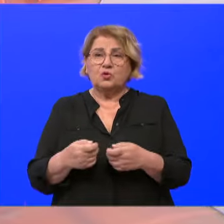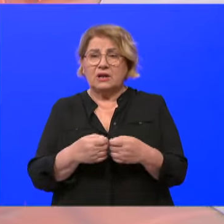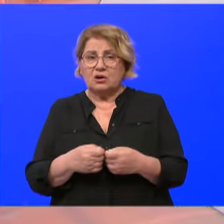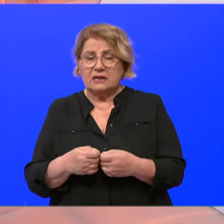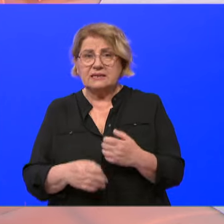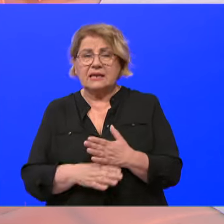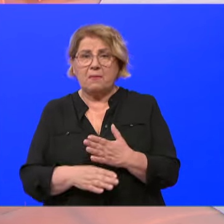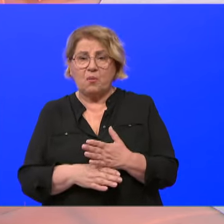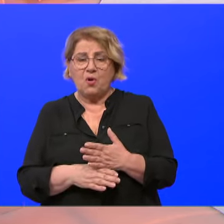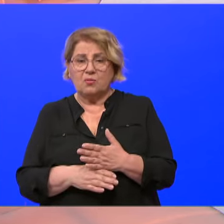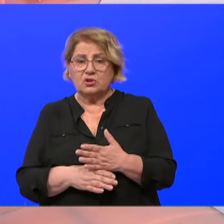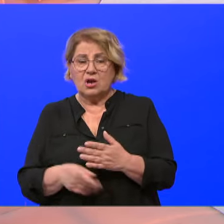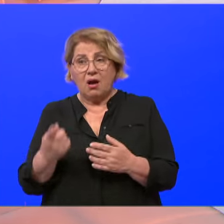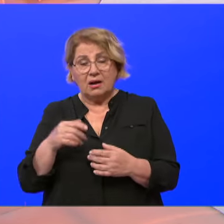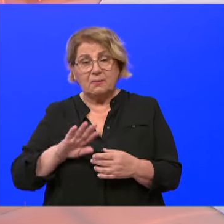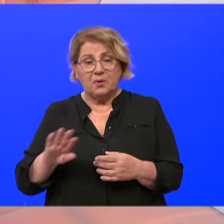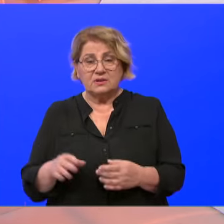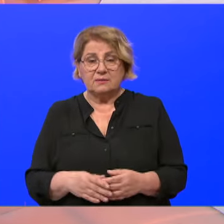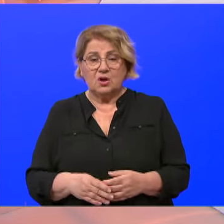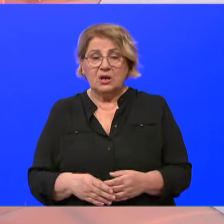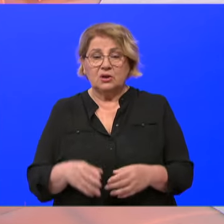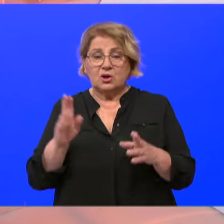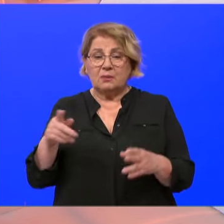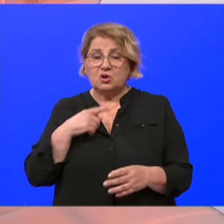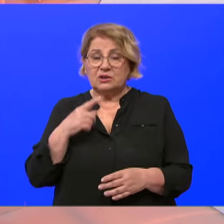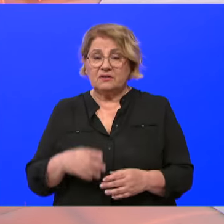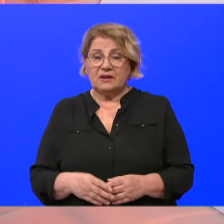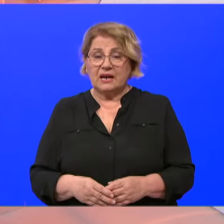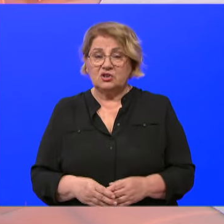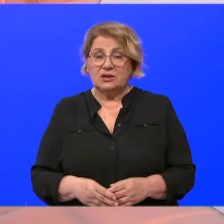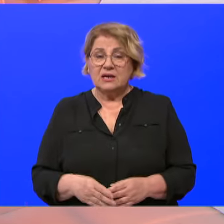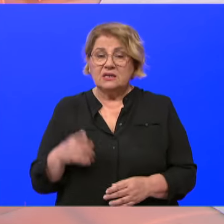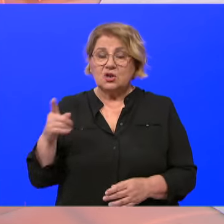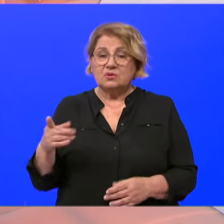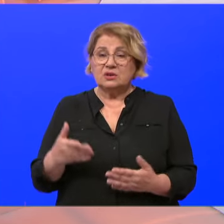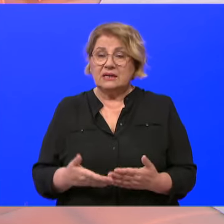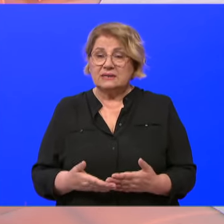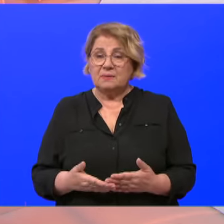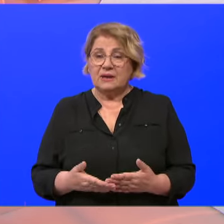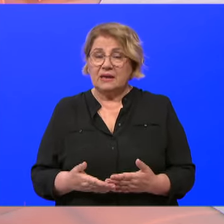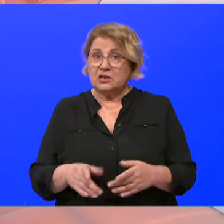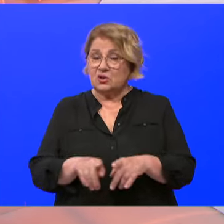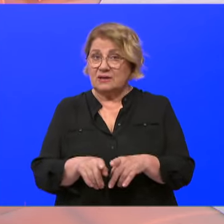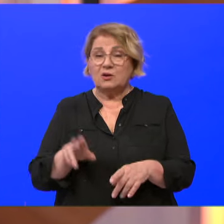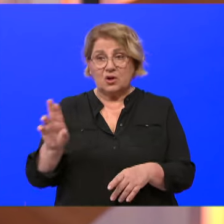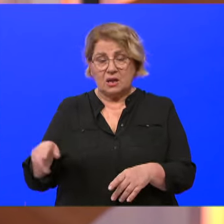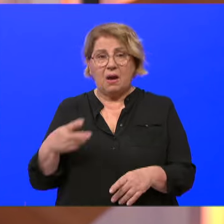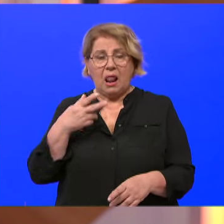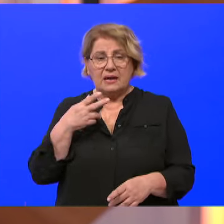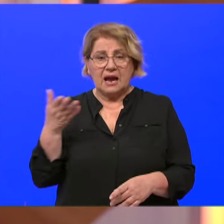pomoć i tako. Ali osim toga, evo to nam možete i vi posvjedočiti s obzirom da ste bili onkološki bolesnik,